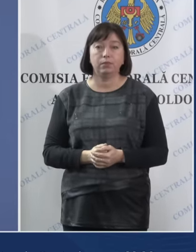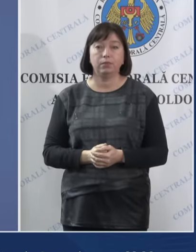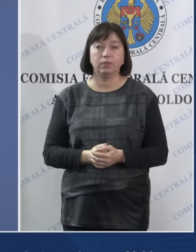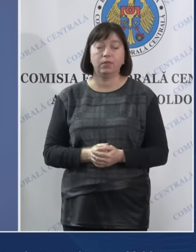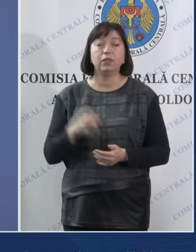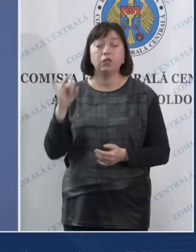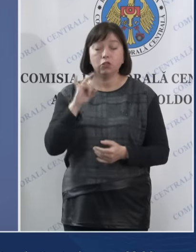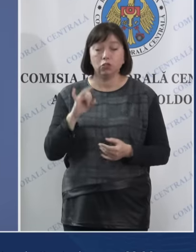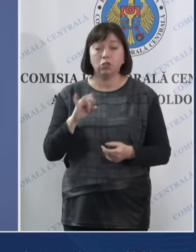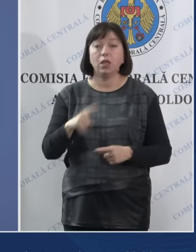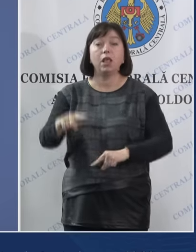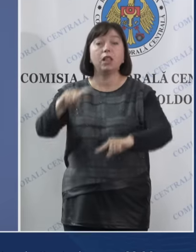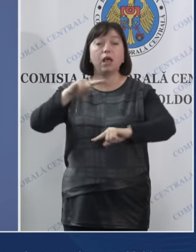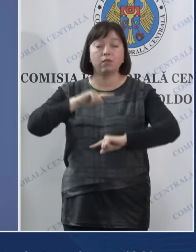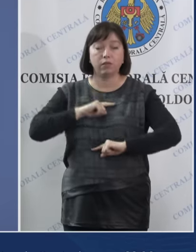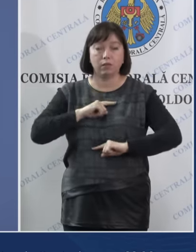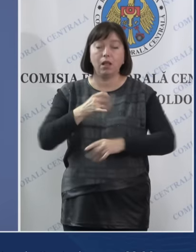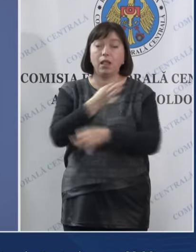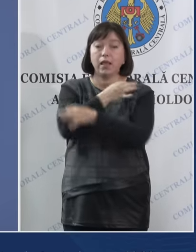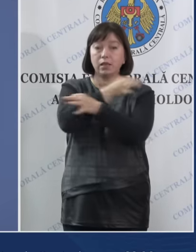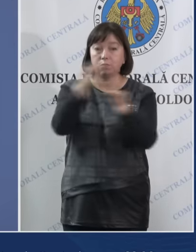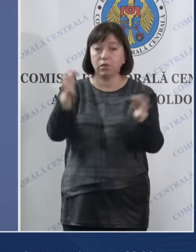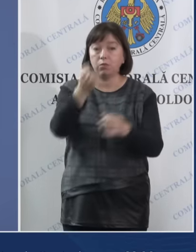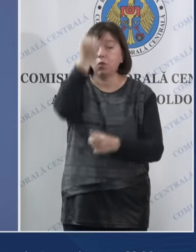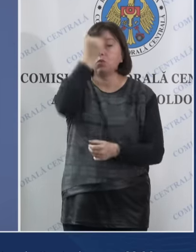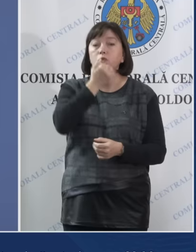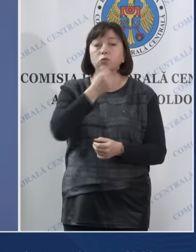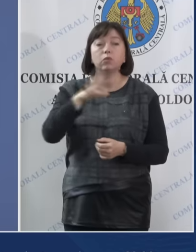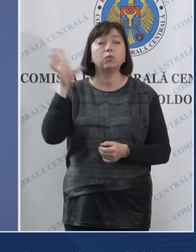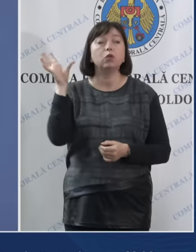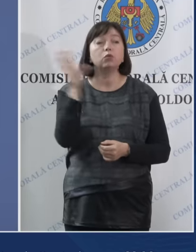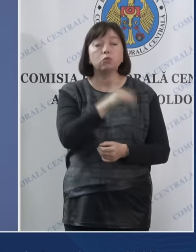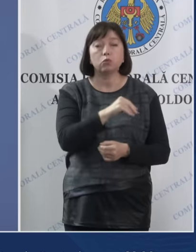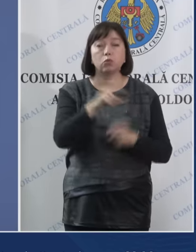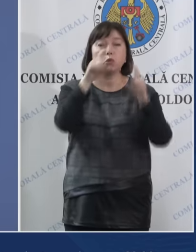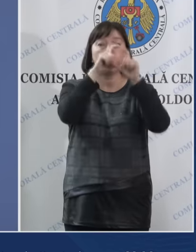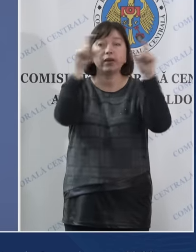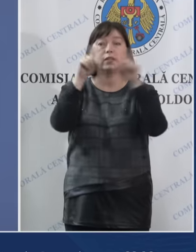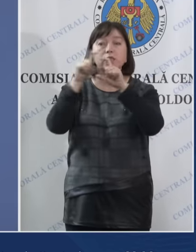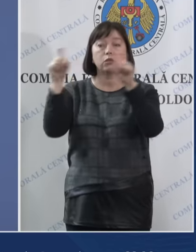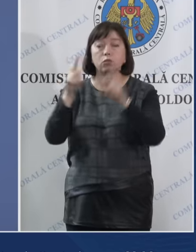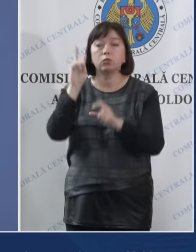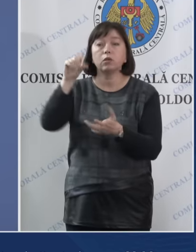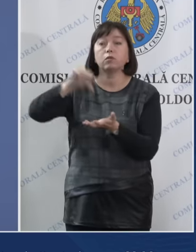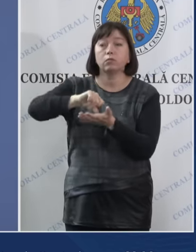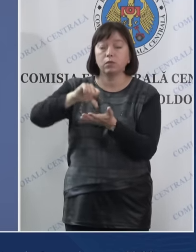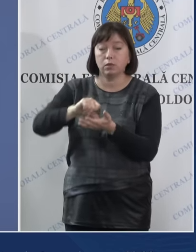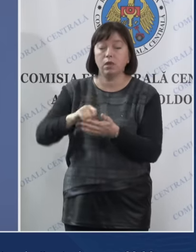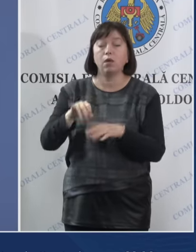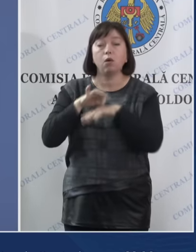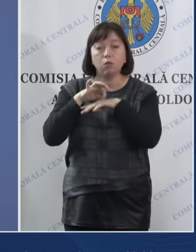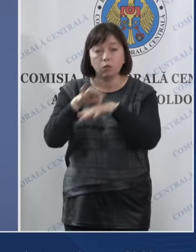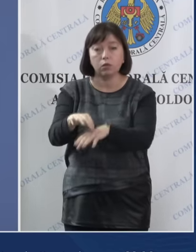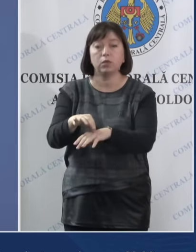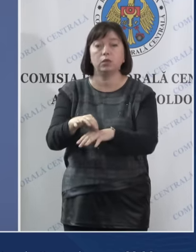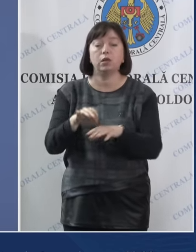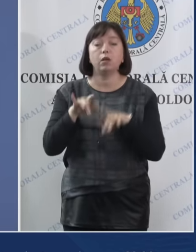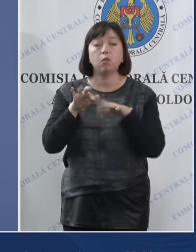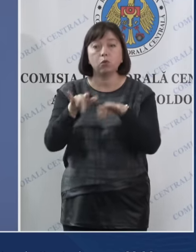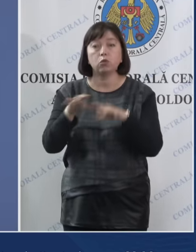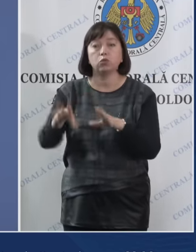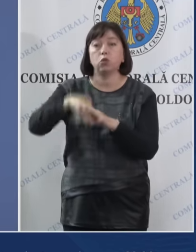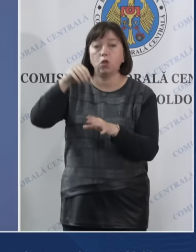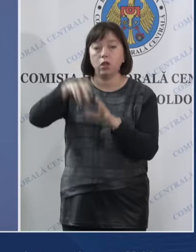Și la final, exprimăm mulțumiri tuturor instituțiilor implicate în organizarea procesului